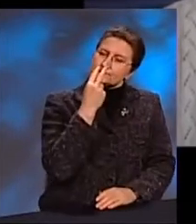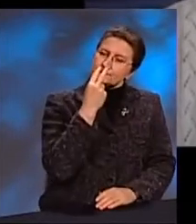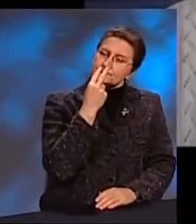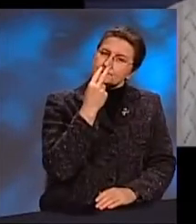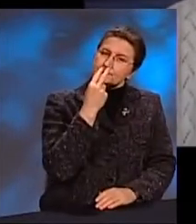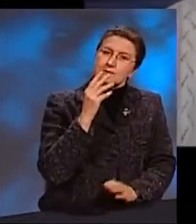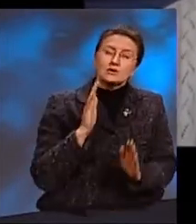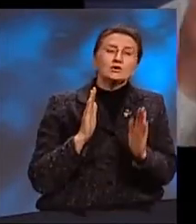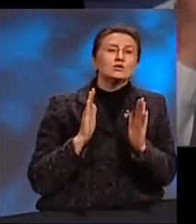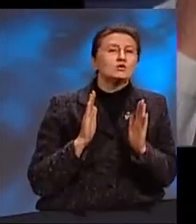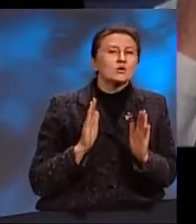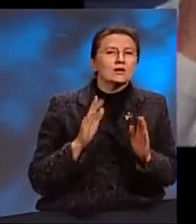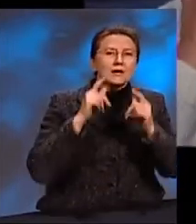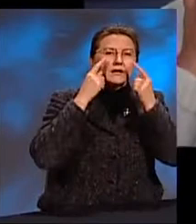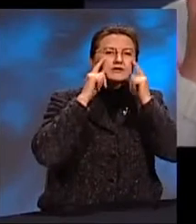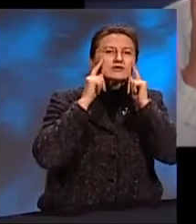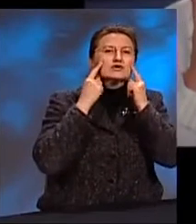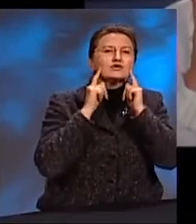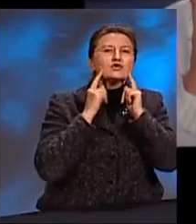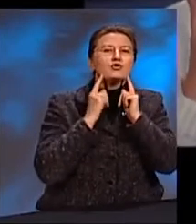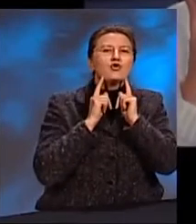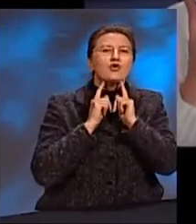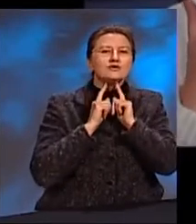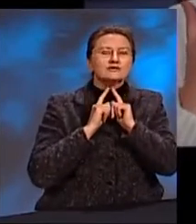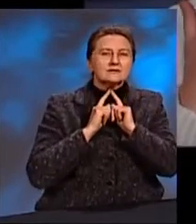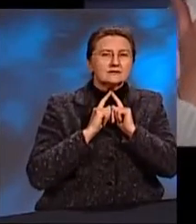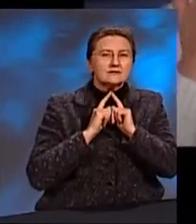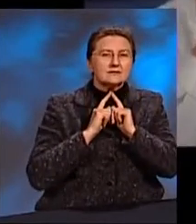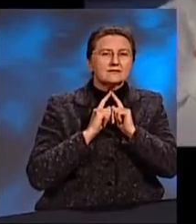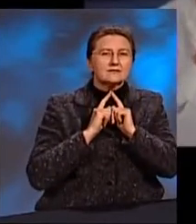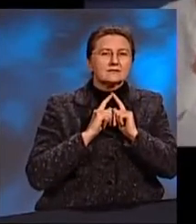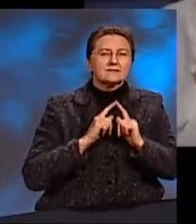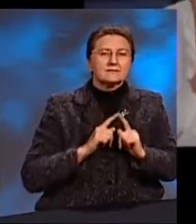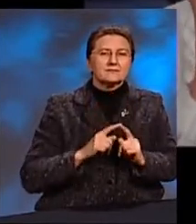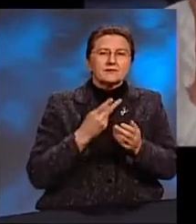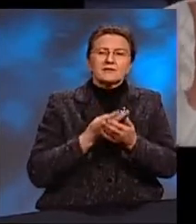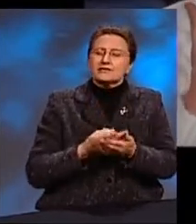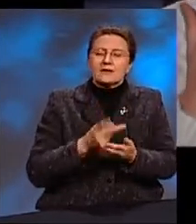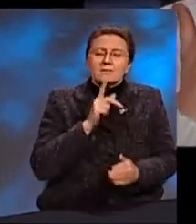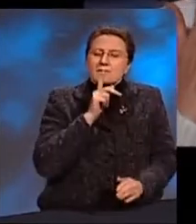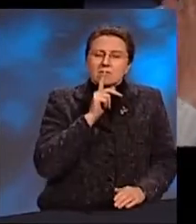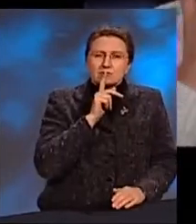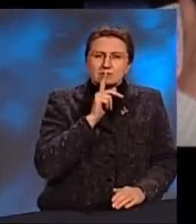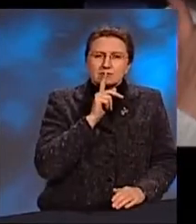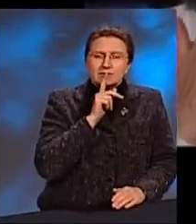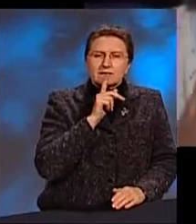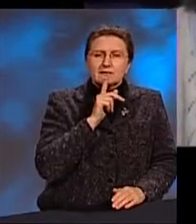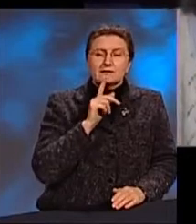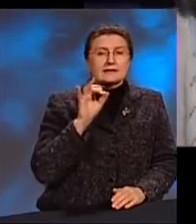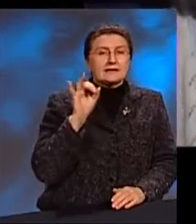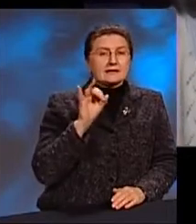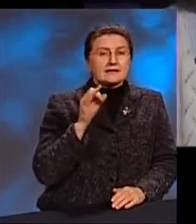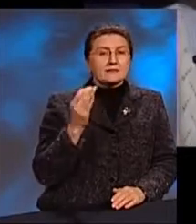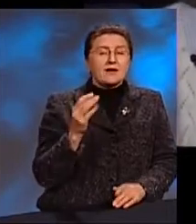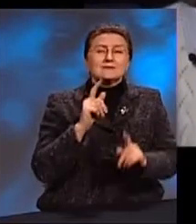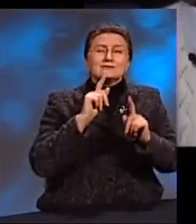И только вот слезы вот так у него Слезы катились вот так Лежал молча И вот